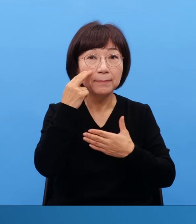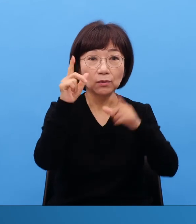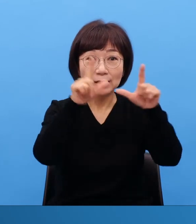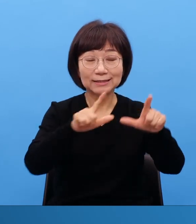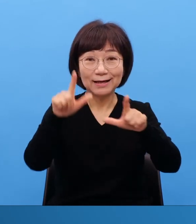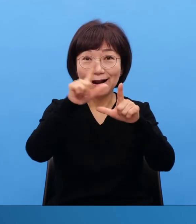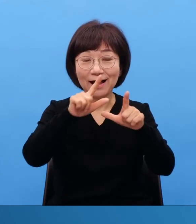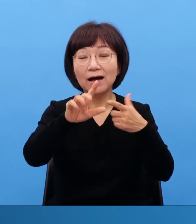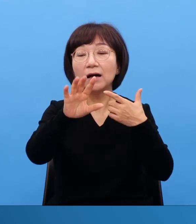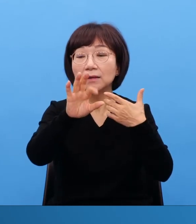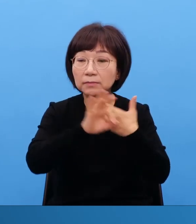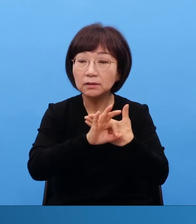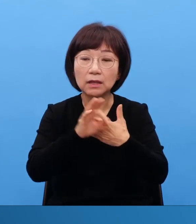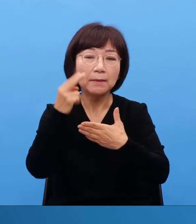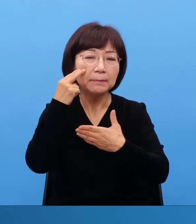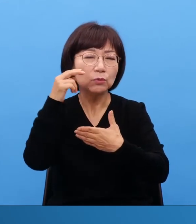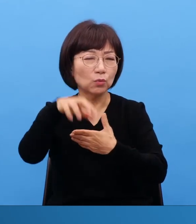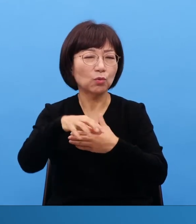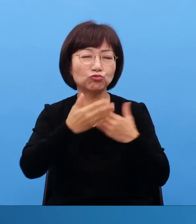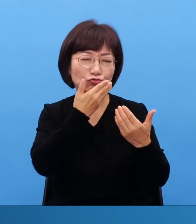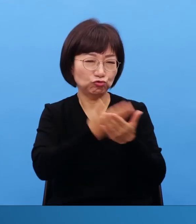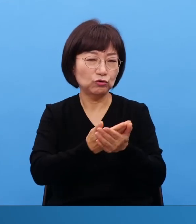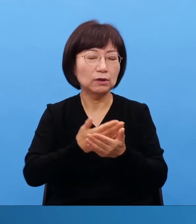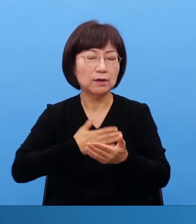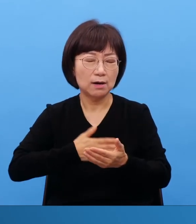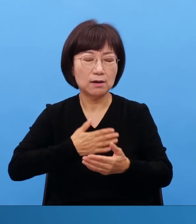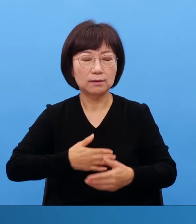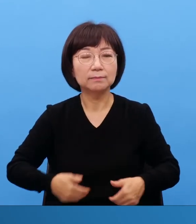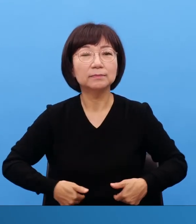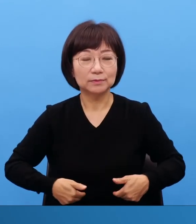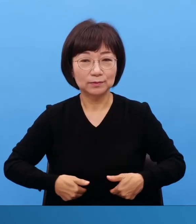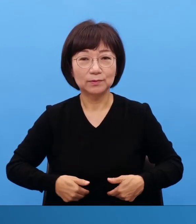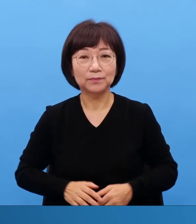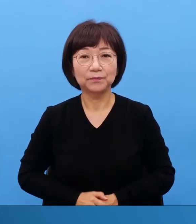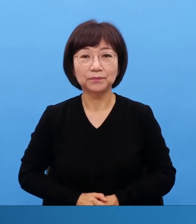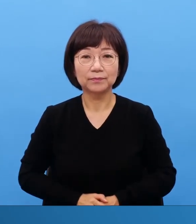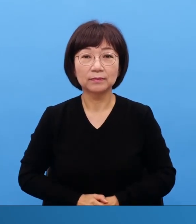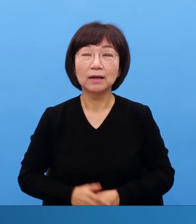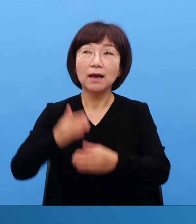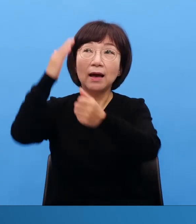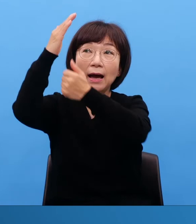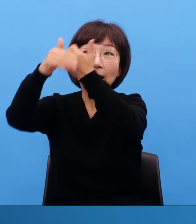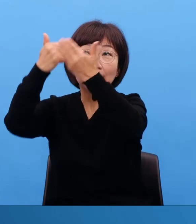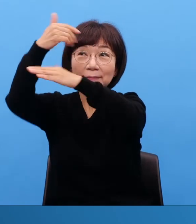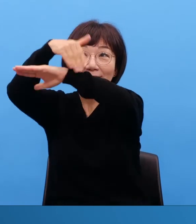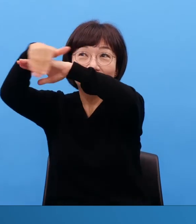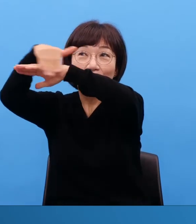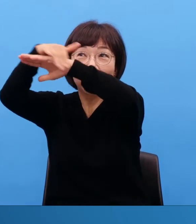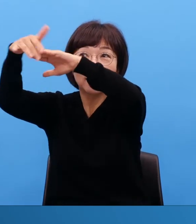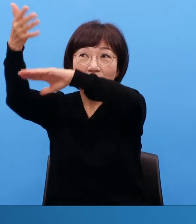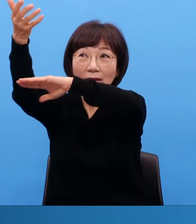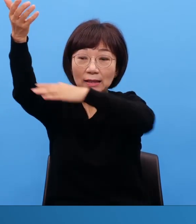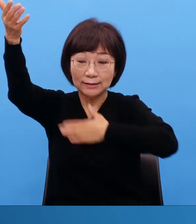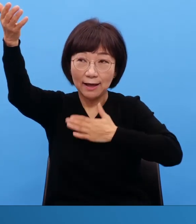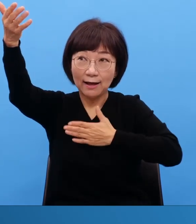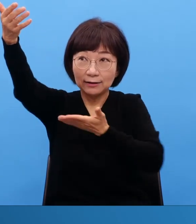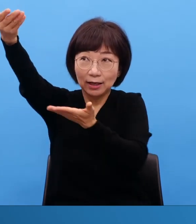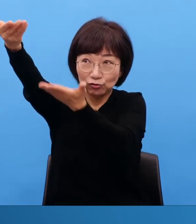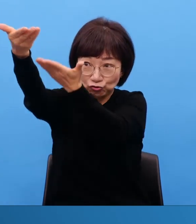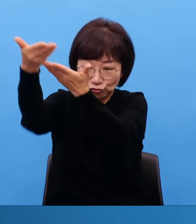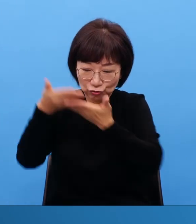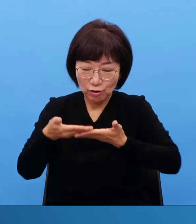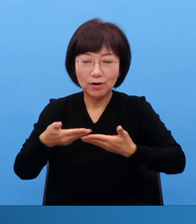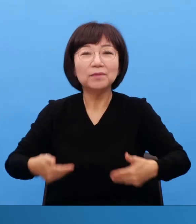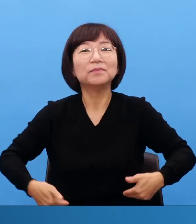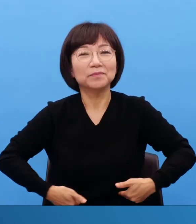한국에 사는 사람이 한국의 중요성을 알아야 되는 거 이 하나님의 계획이 나에게 역사하셔야 되는 거 아닙니까? 그런데 하나님의 계획이 나에게 역사하셔야 되는 거 아닙니까?